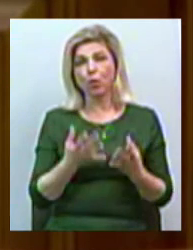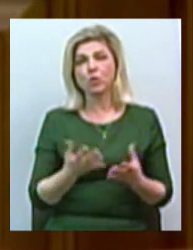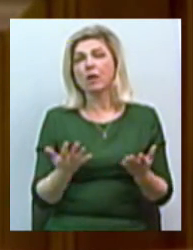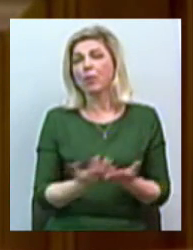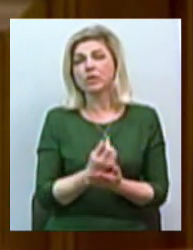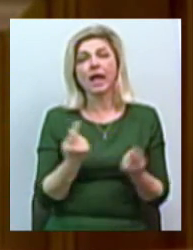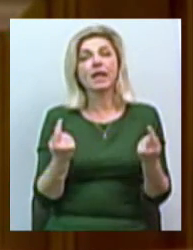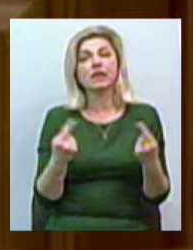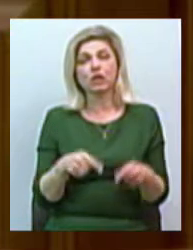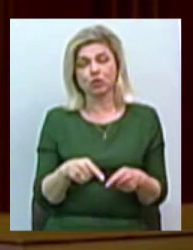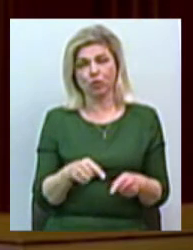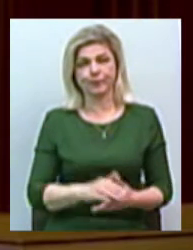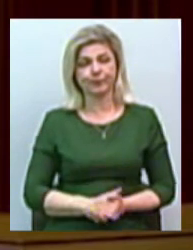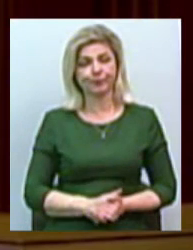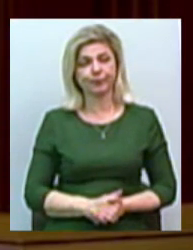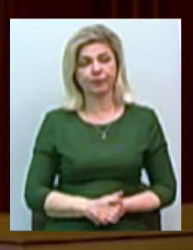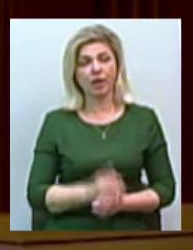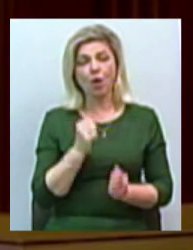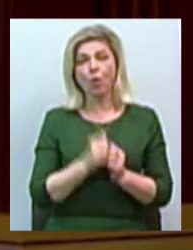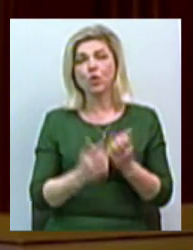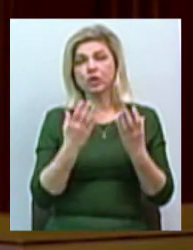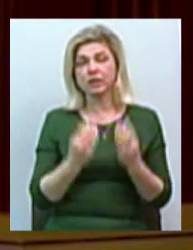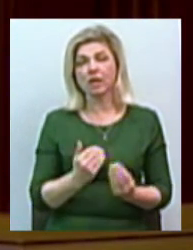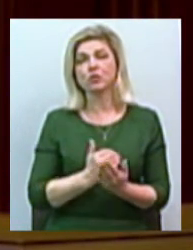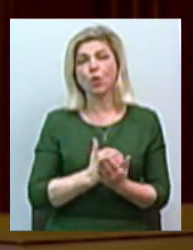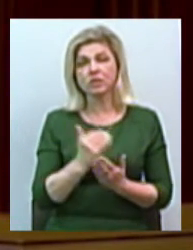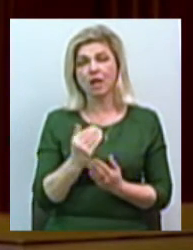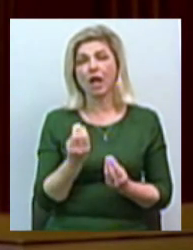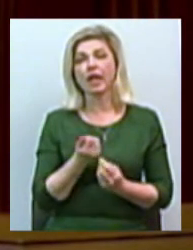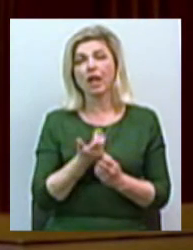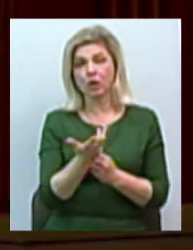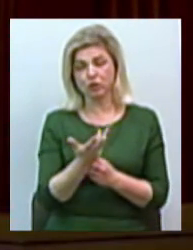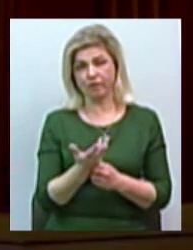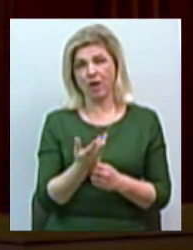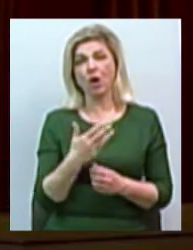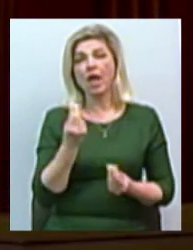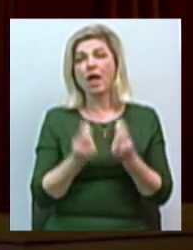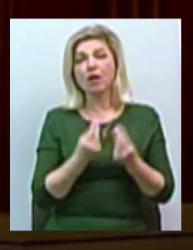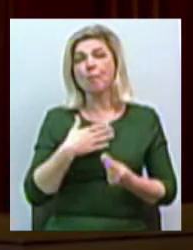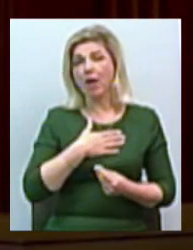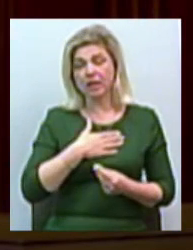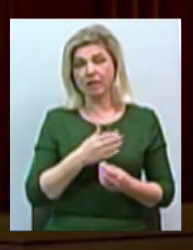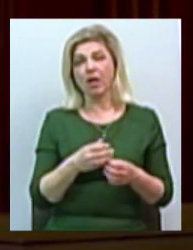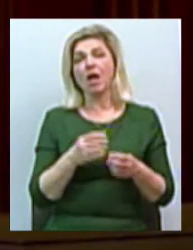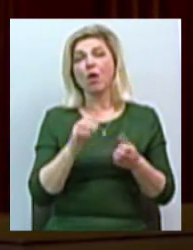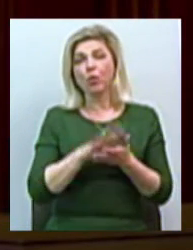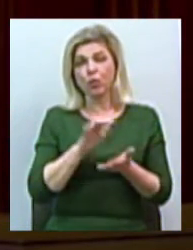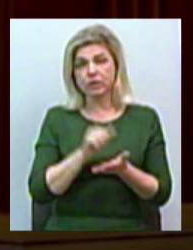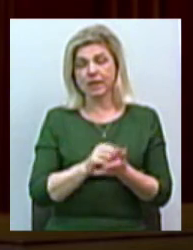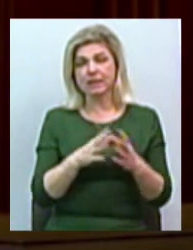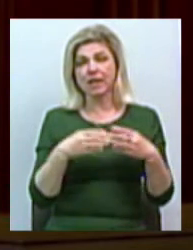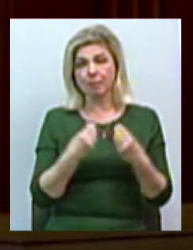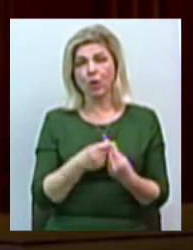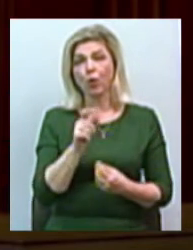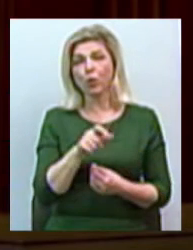критичної відмітки. Кожного дня зростає кількість лудоманів, розпадаються сім'ї, люди програють